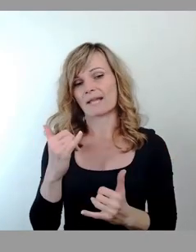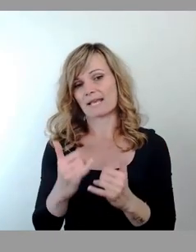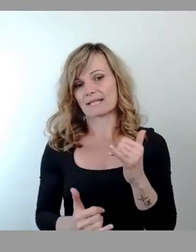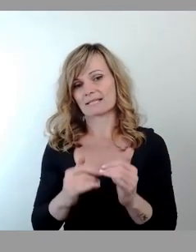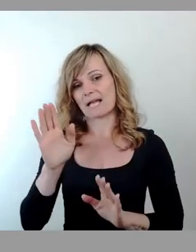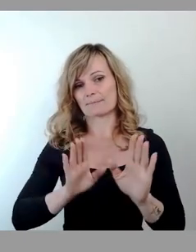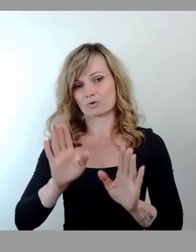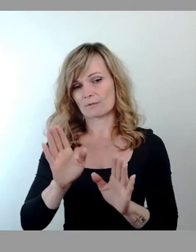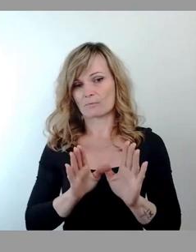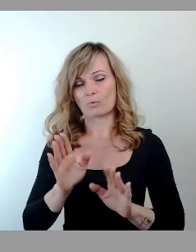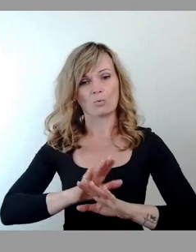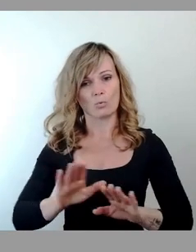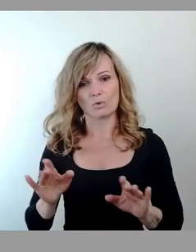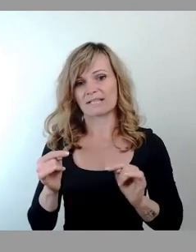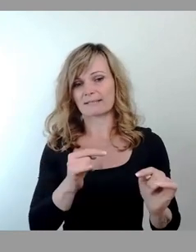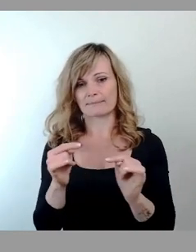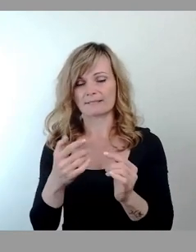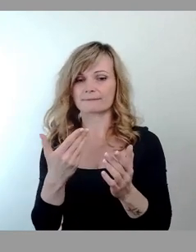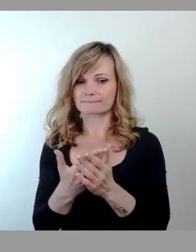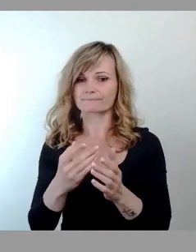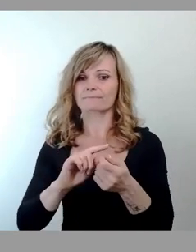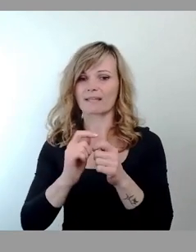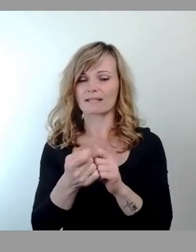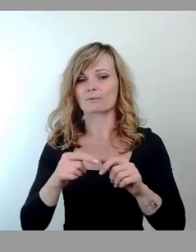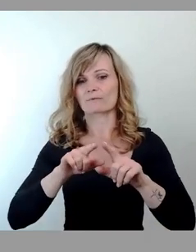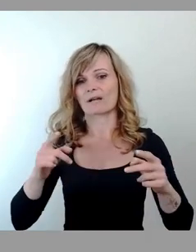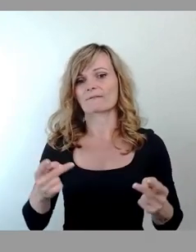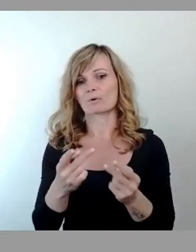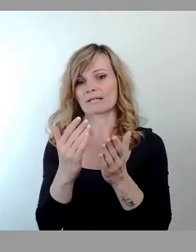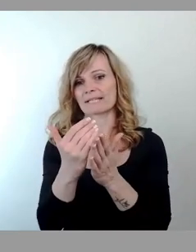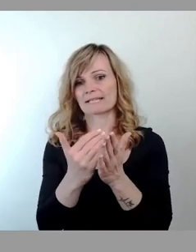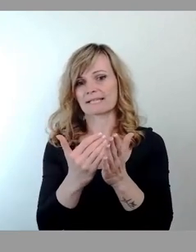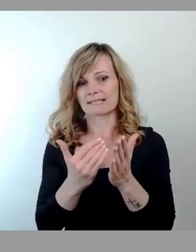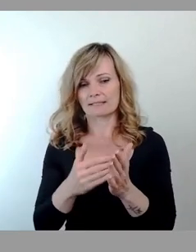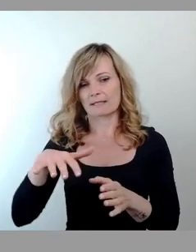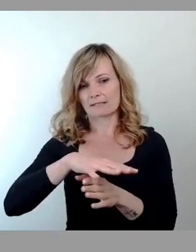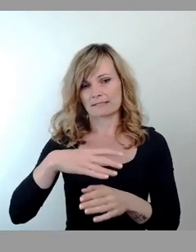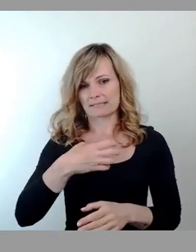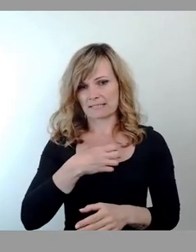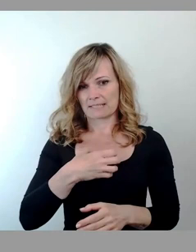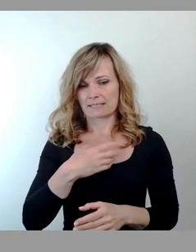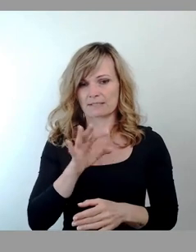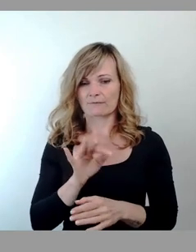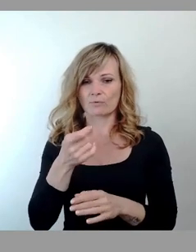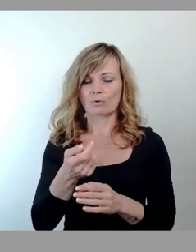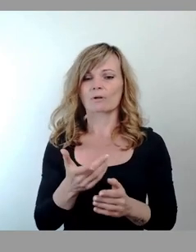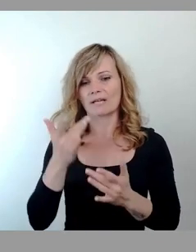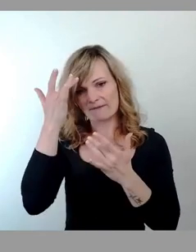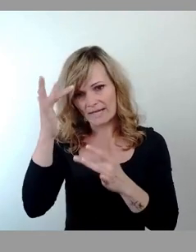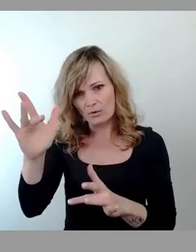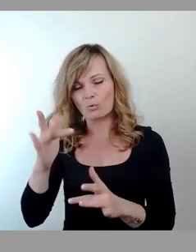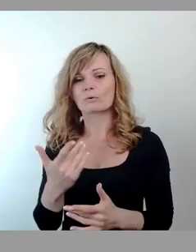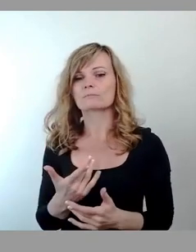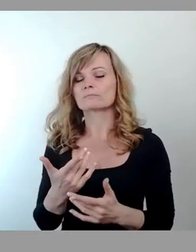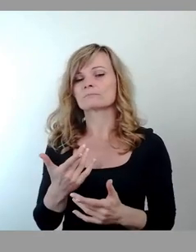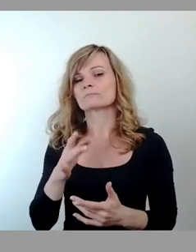ohne Debatte. Änderung der Fachförderrichtlinie der Landeshauptstadt Dresden über die Gewährung von Zuwendungen für soziale Angebote. Wer